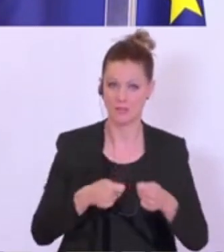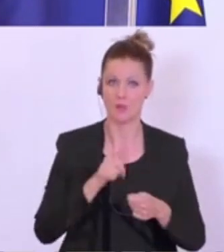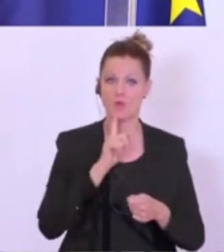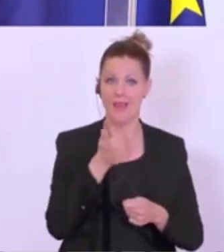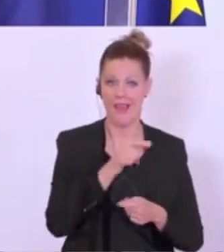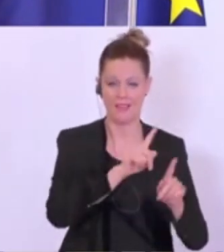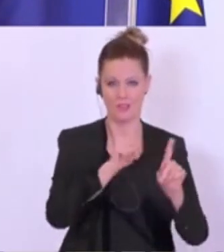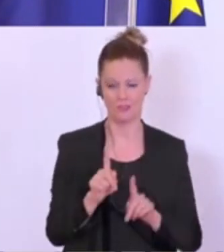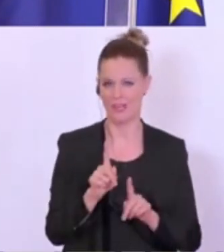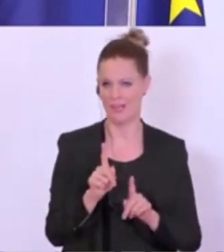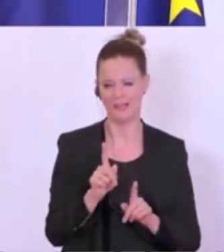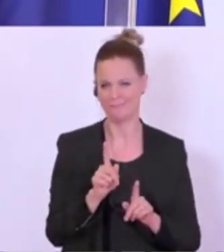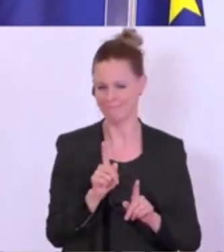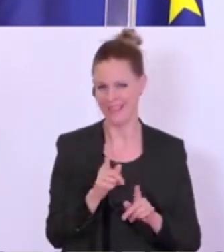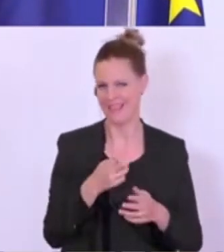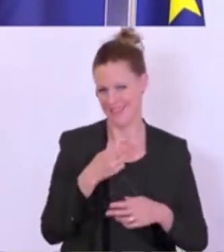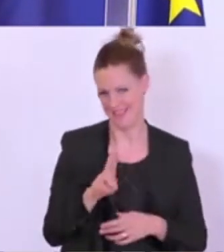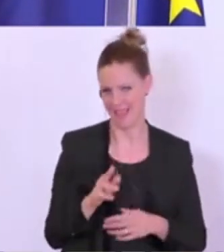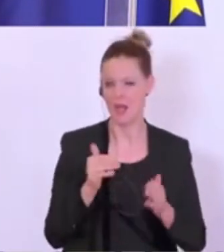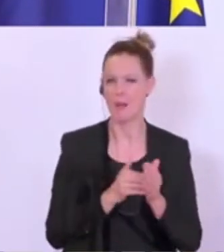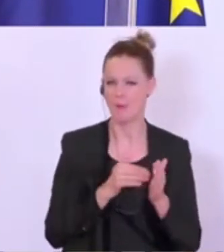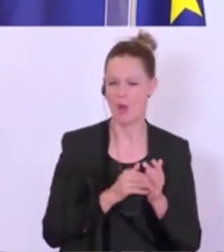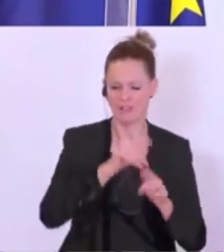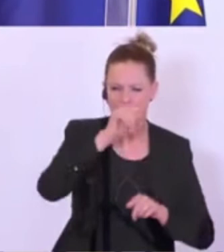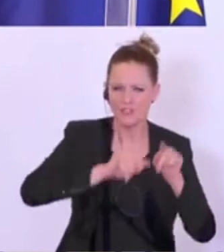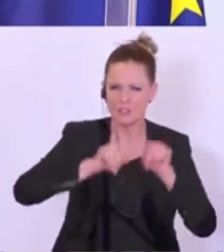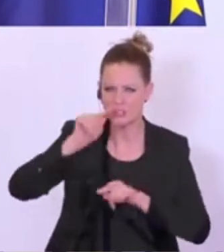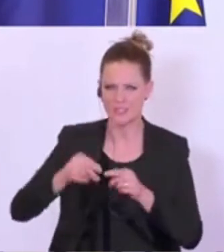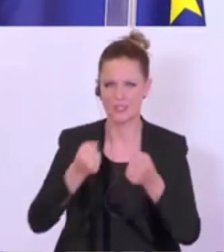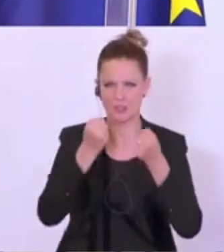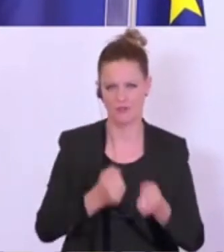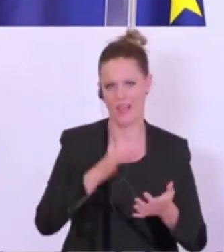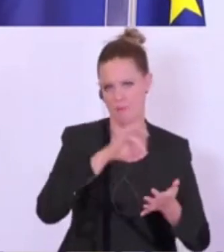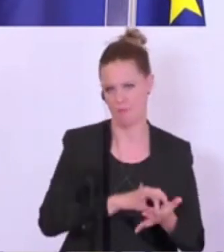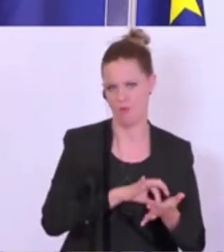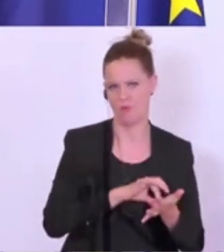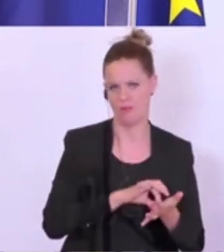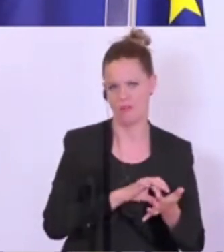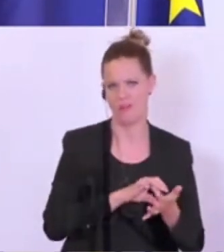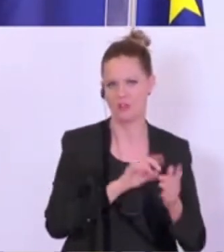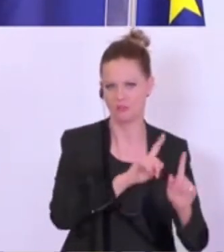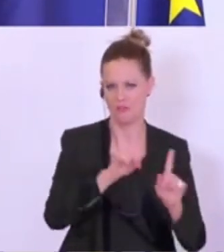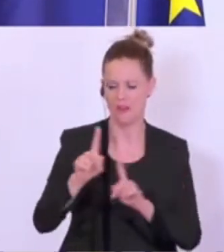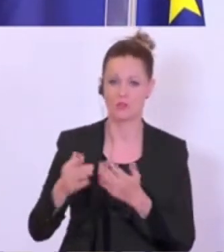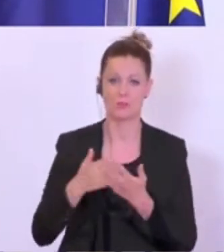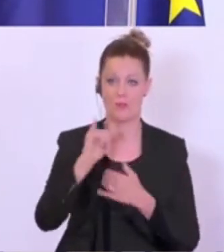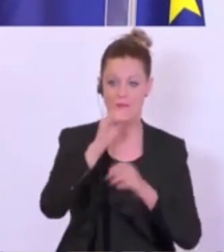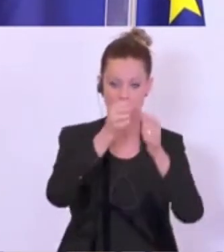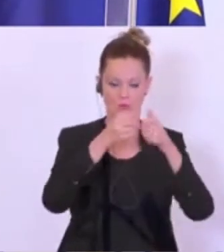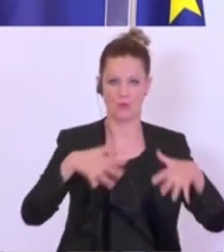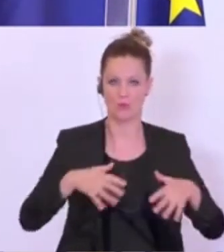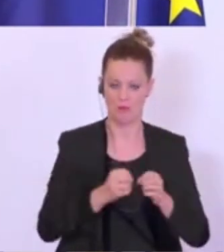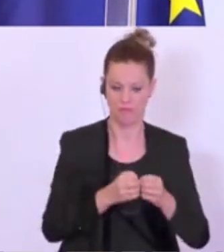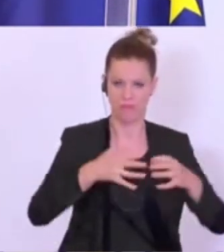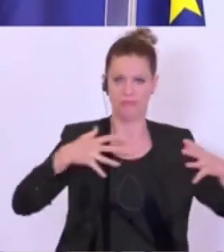geben, zu der man sich wenden kann, sondern es braucht schon unterschiedliche Schwerpunktsetzungen. Beispielsweise der Ausbau der Infrastrukturen,